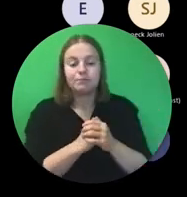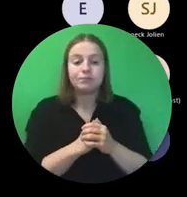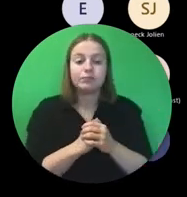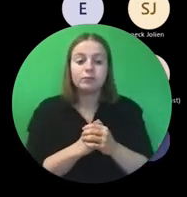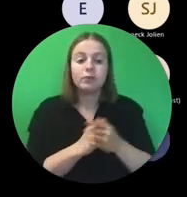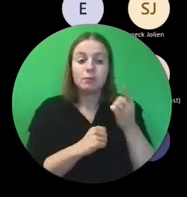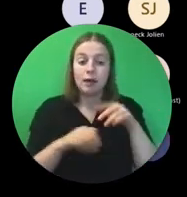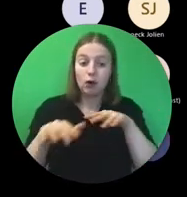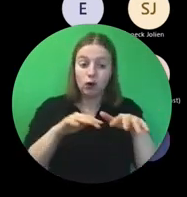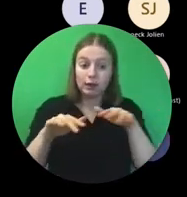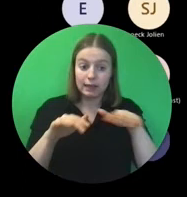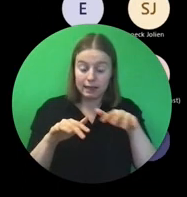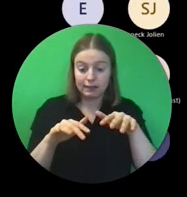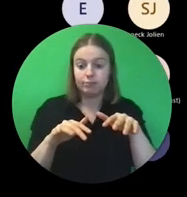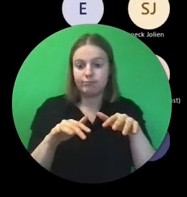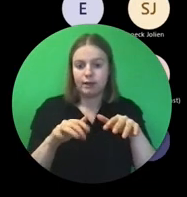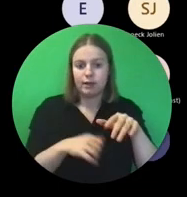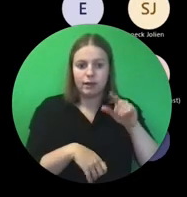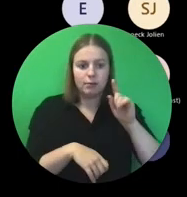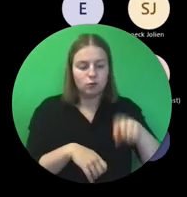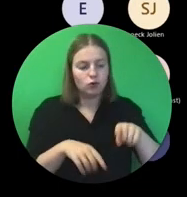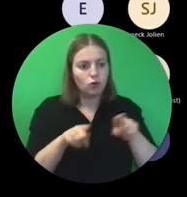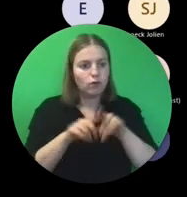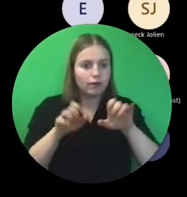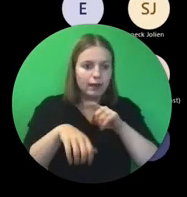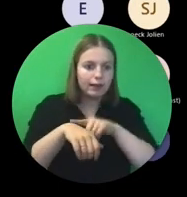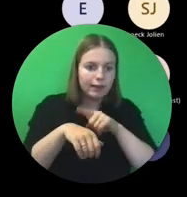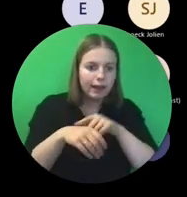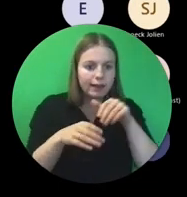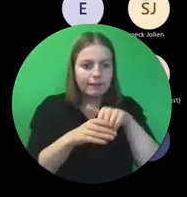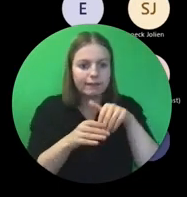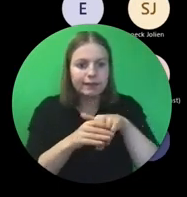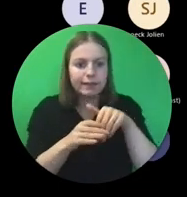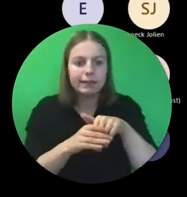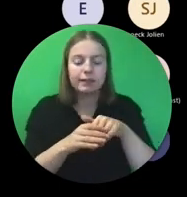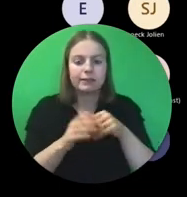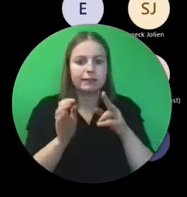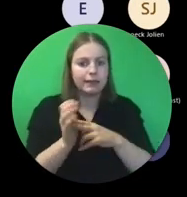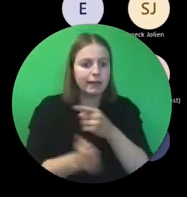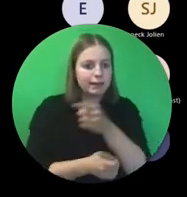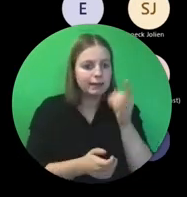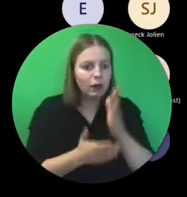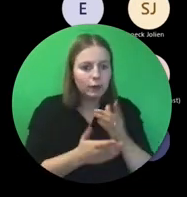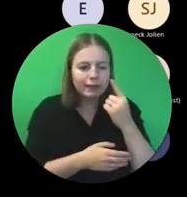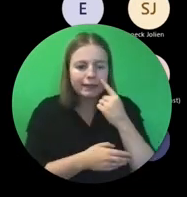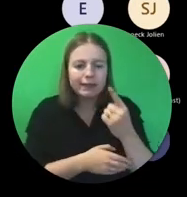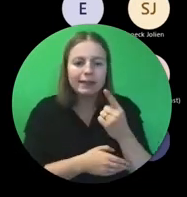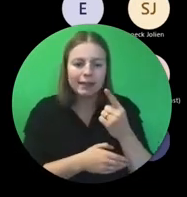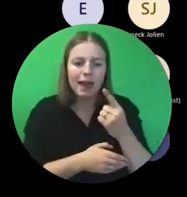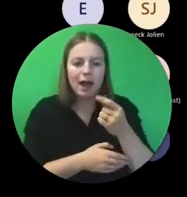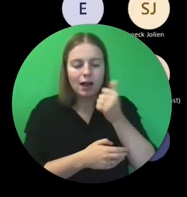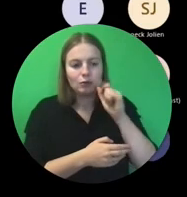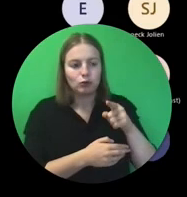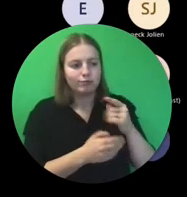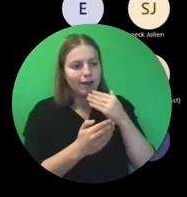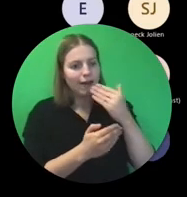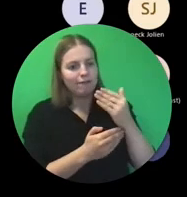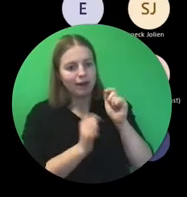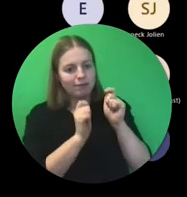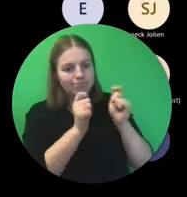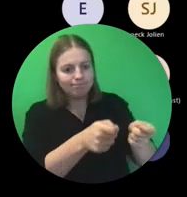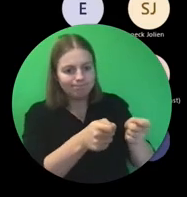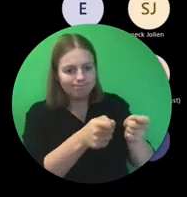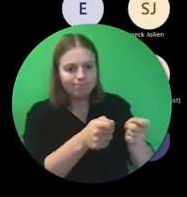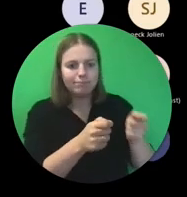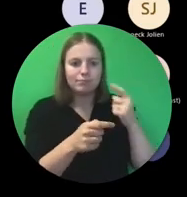organisatie moet je er natuurlijk ook wel heel wat in investeren. Dat hebben jullie zeker al gemerkt met het indienen van een aanvraag en